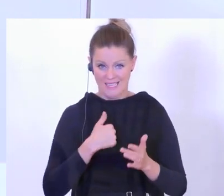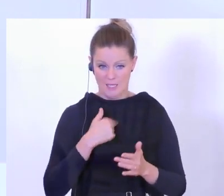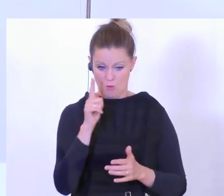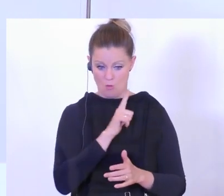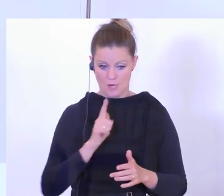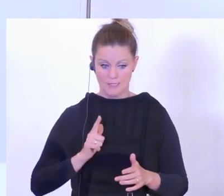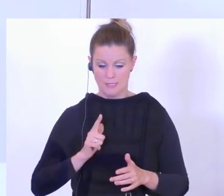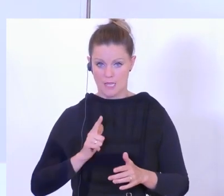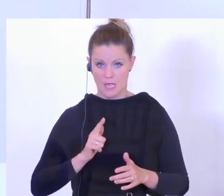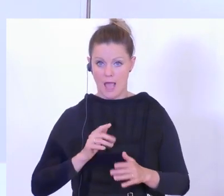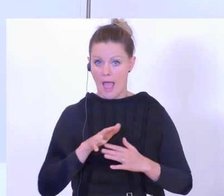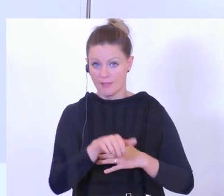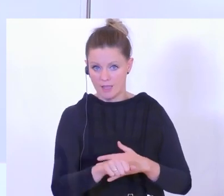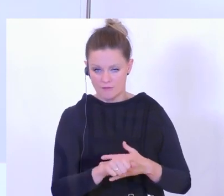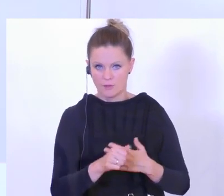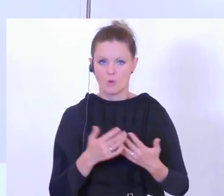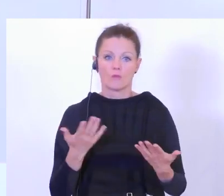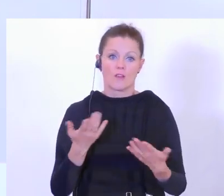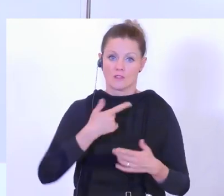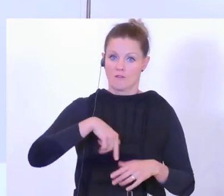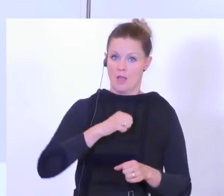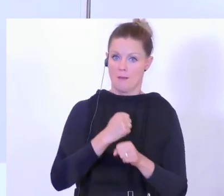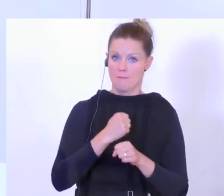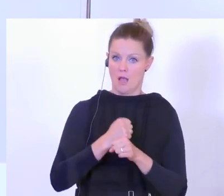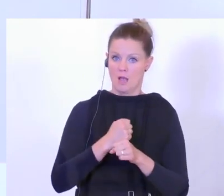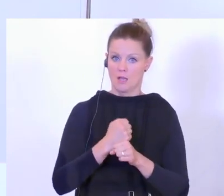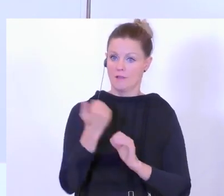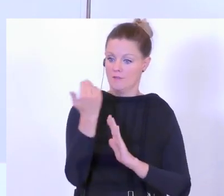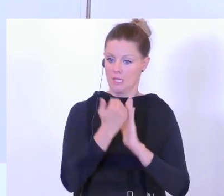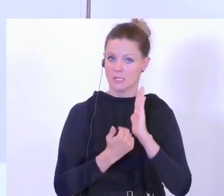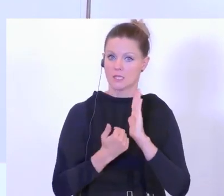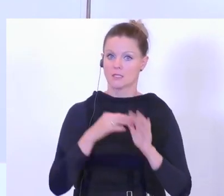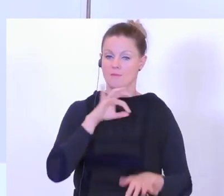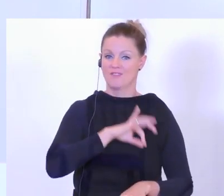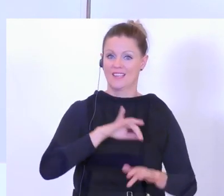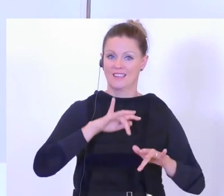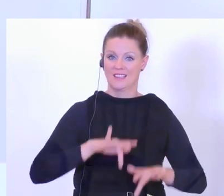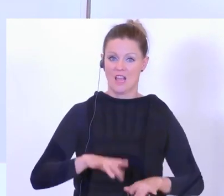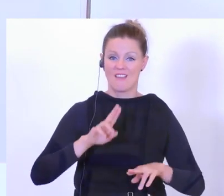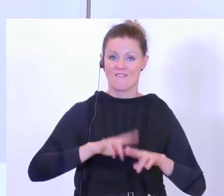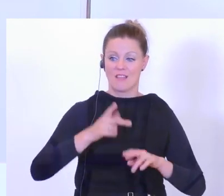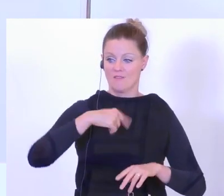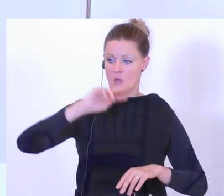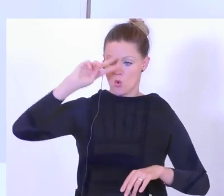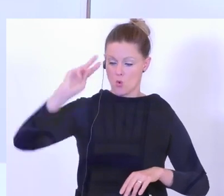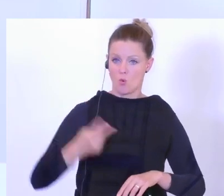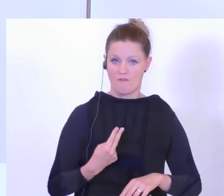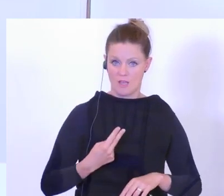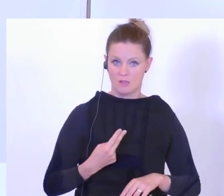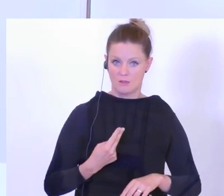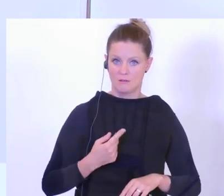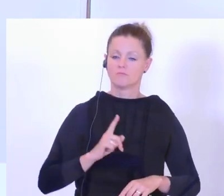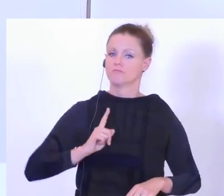Polizei einschreite. Was wir tun und dazu sind wir auch bei Gesetz verpflichtet ist, wenn wir gerufen werden, ist Polizei